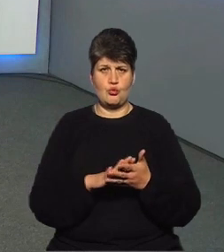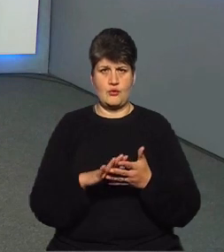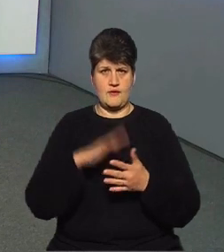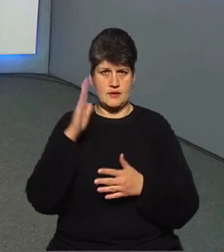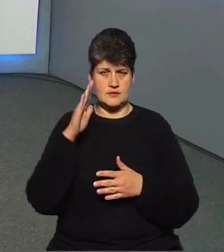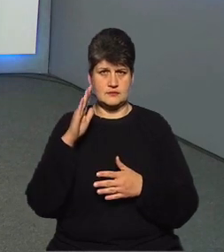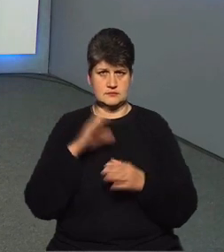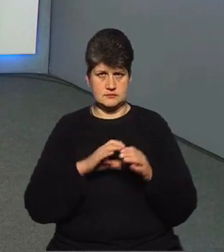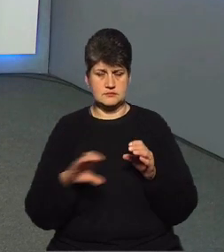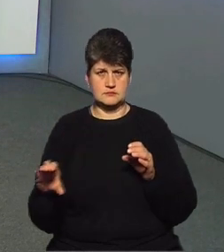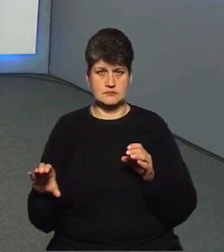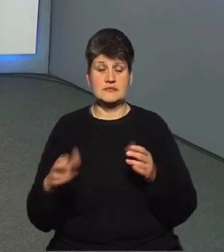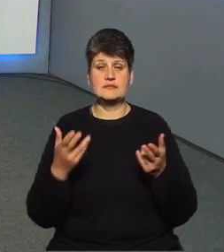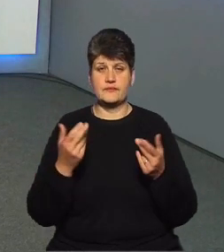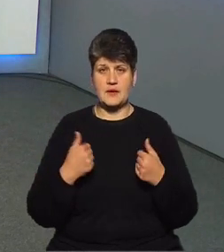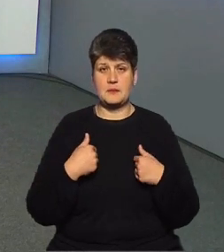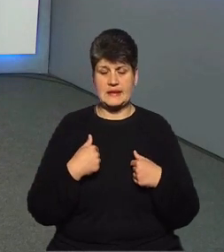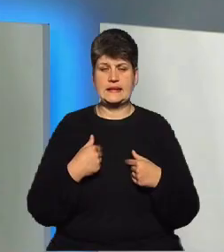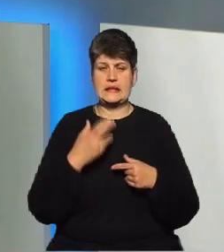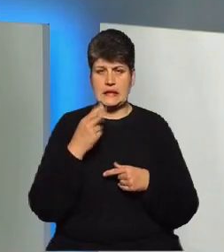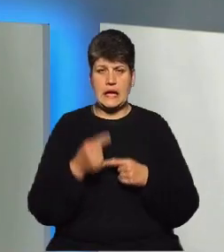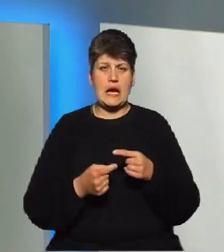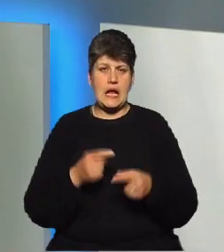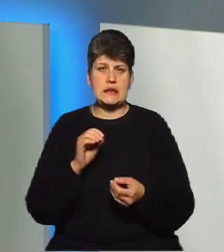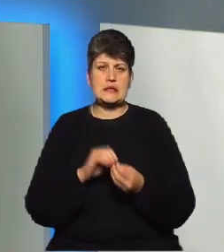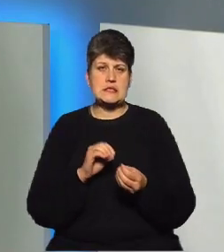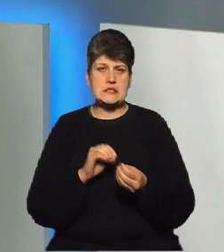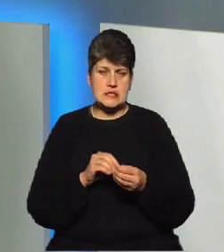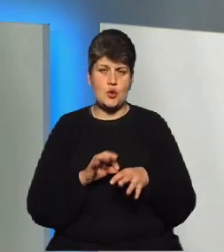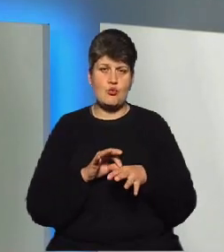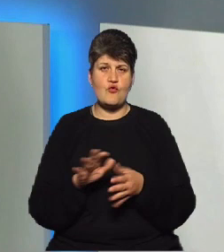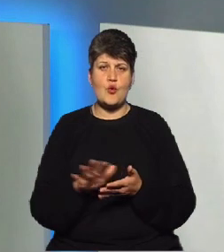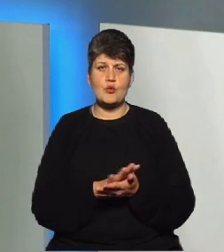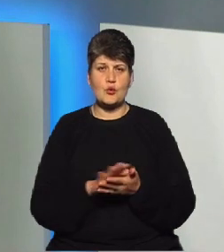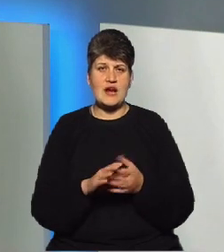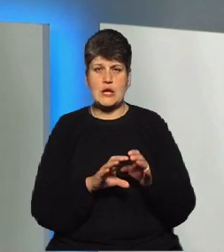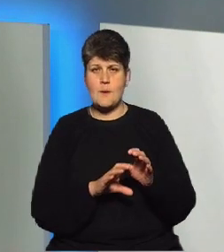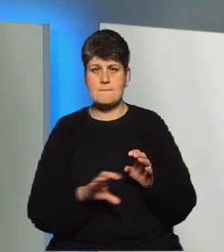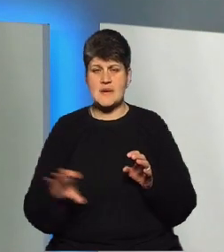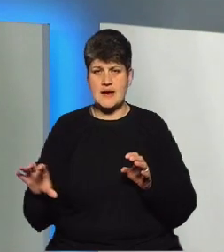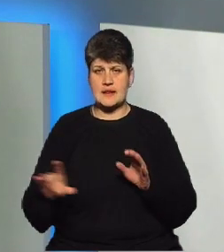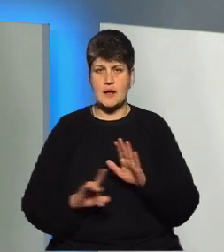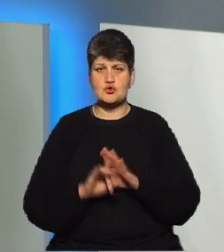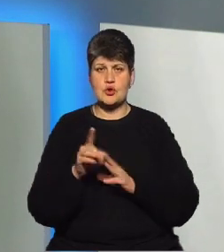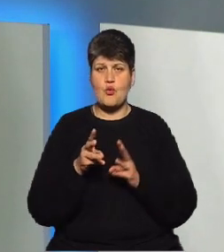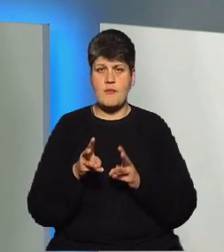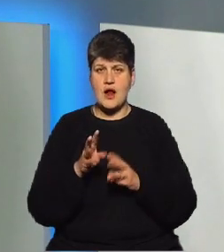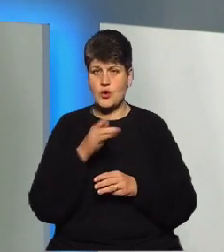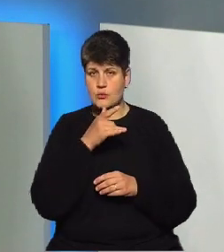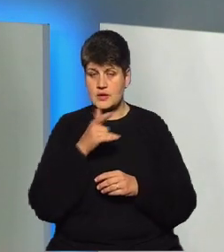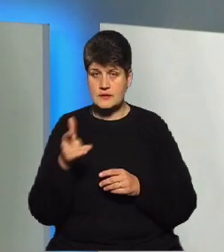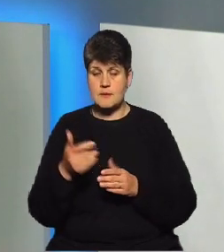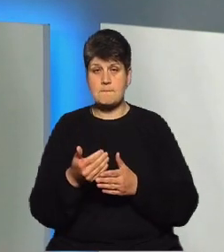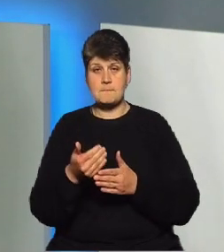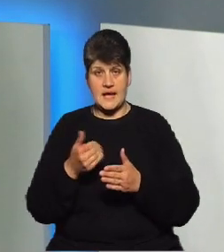традиційно стараємося проводити промивання мереж, на початку опалювального сезону або перед початком опалювального